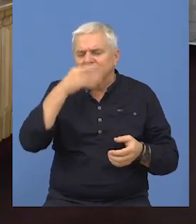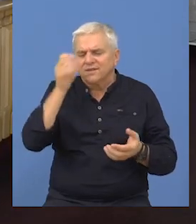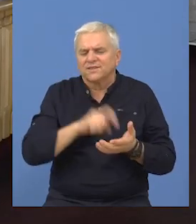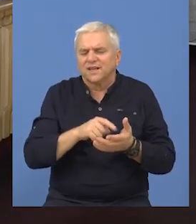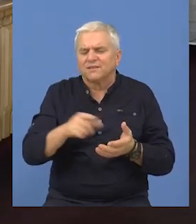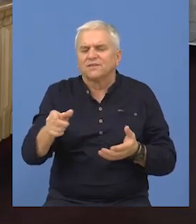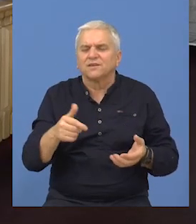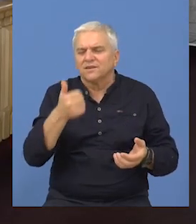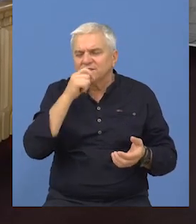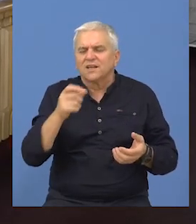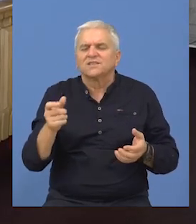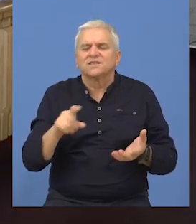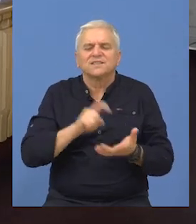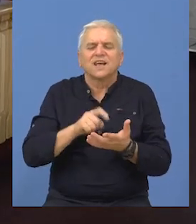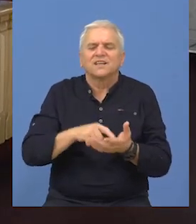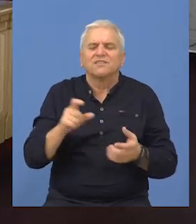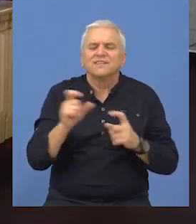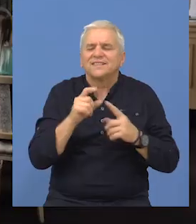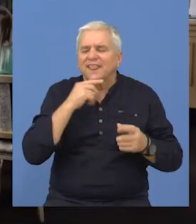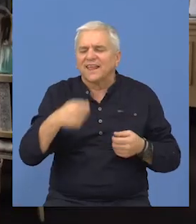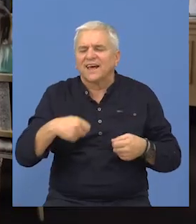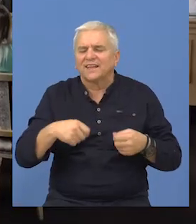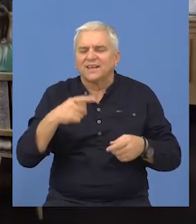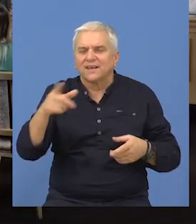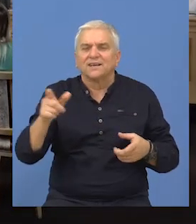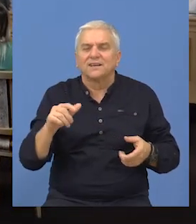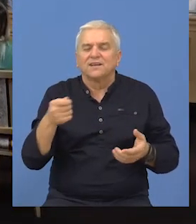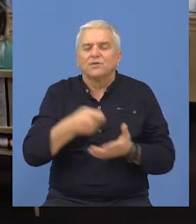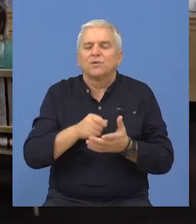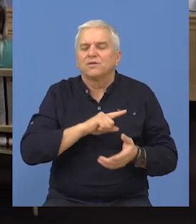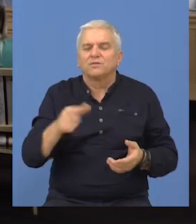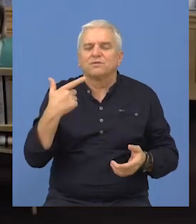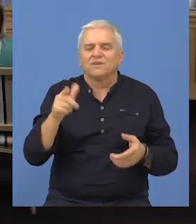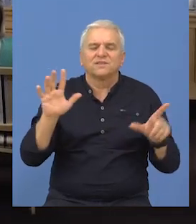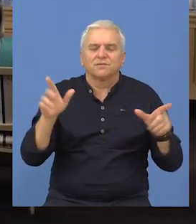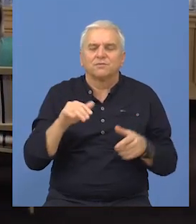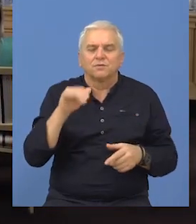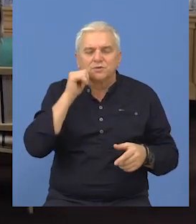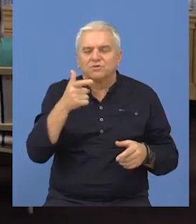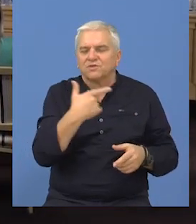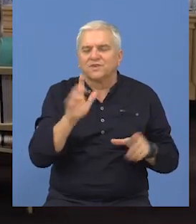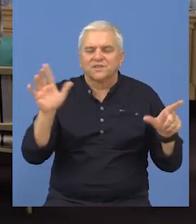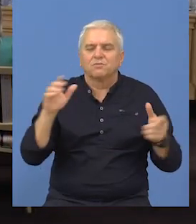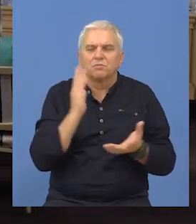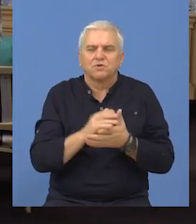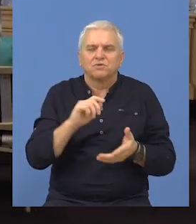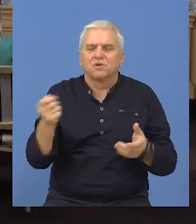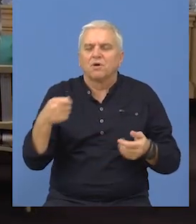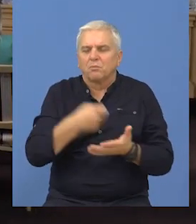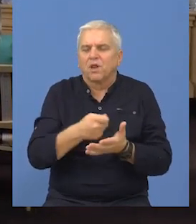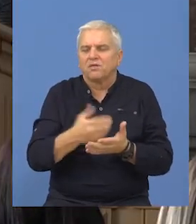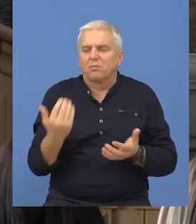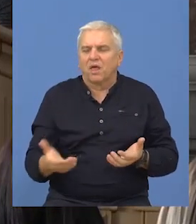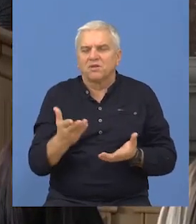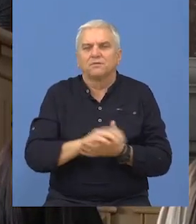zahteve, kako mi smo rešili? Šta su zahtevi sindikata? Da se isplate, plate do 27. Sutra će biti isplaćene plate